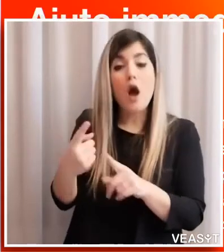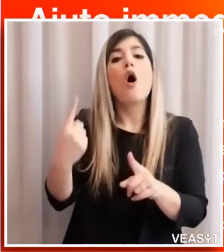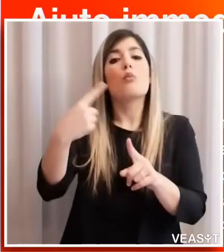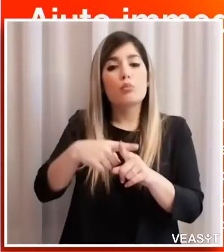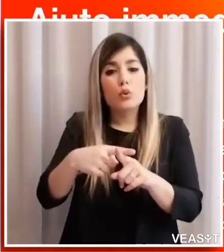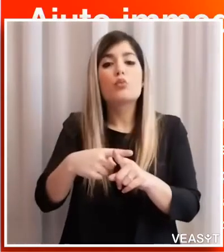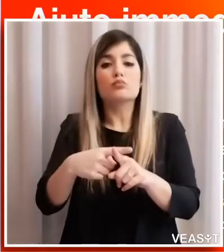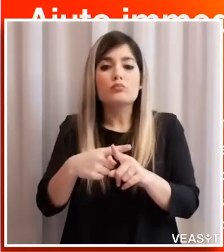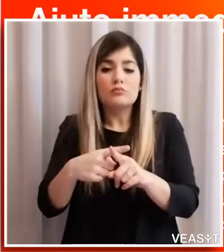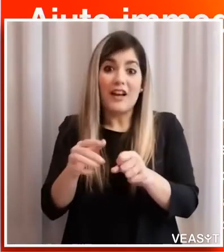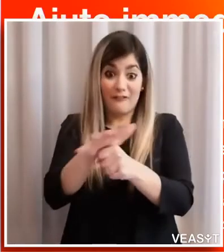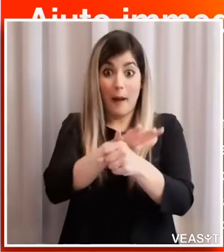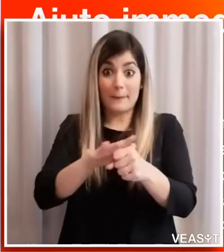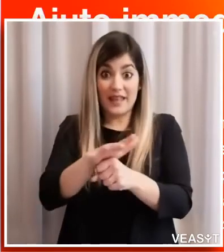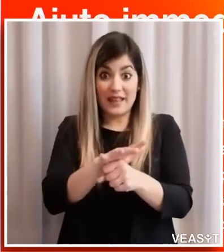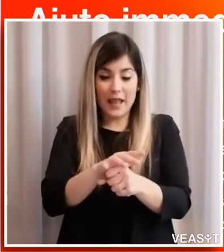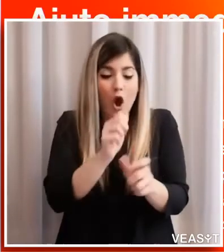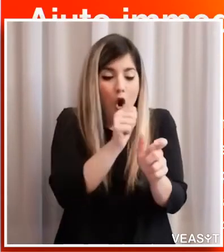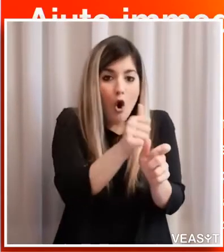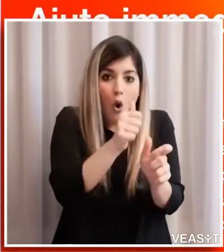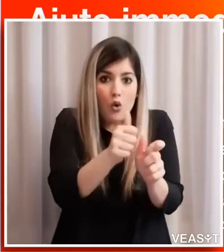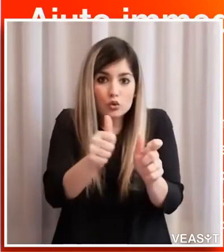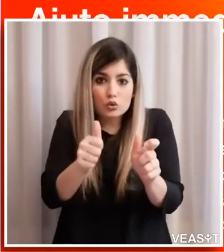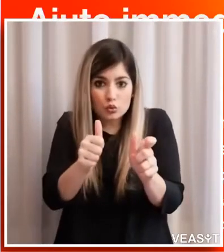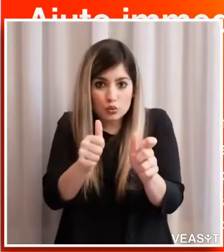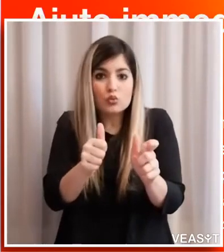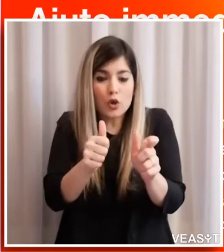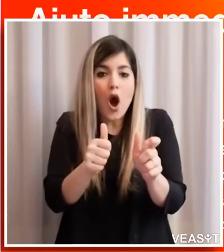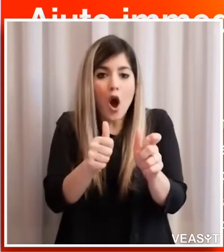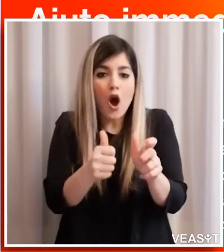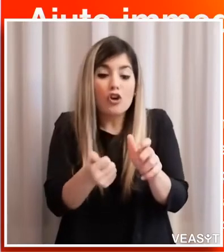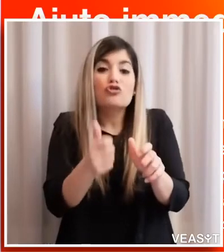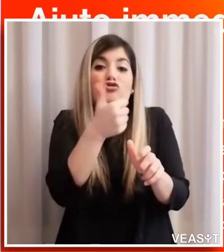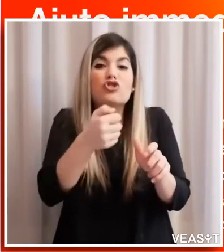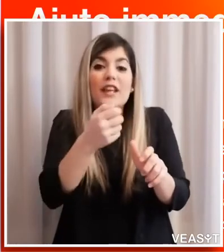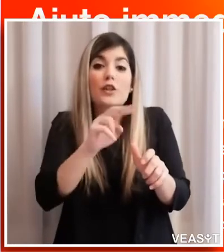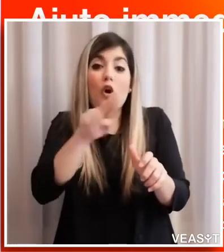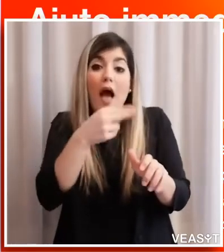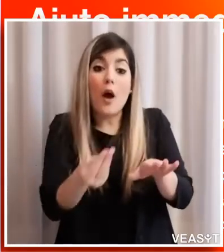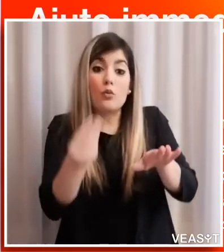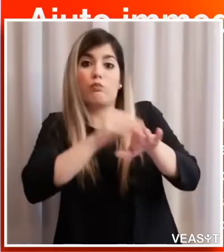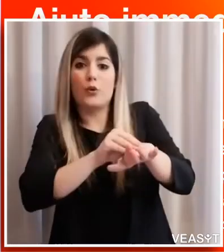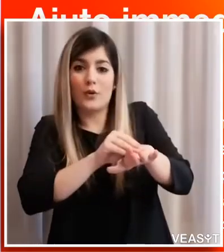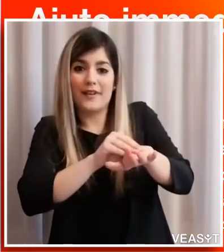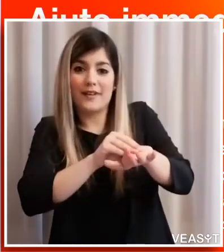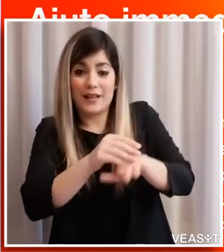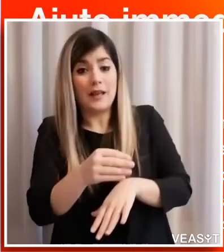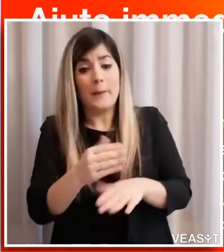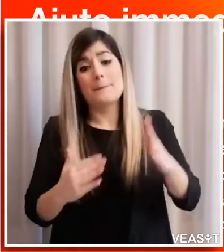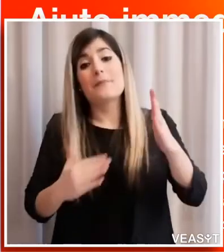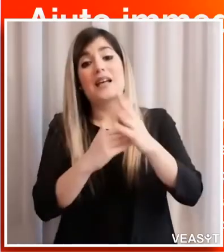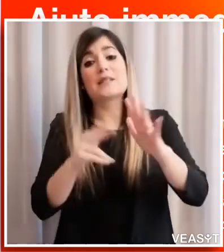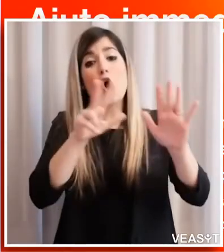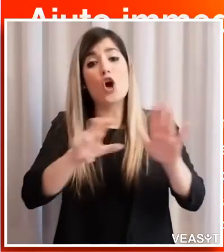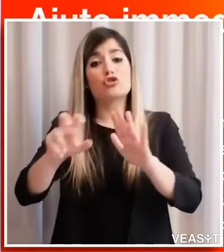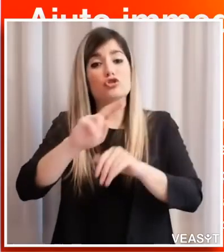famiglia del nucleo familiare 100 euro in più fino a un massimo di 800 euro mensili